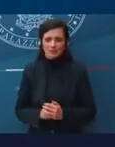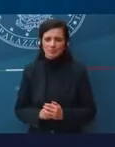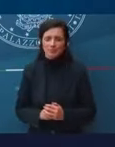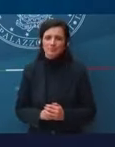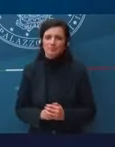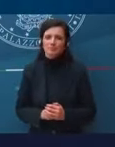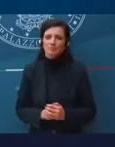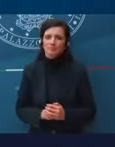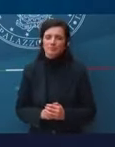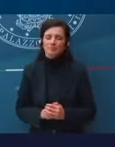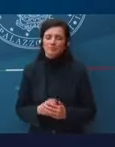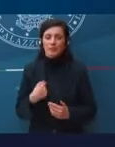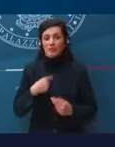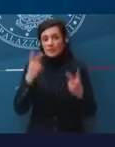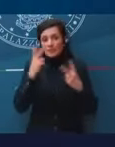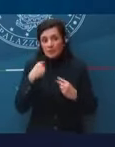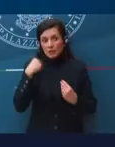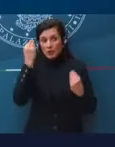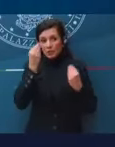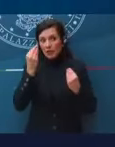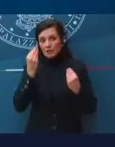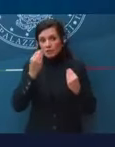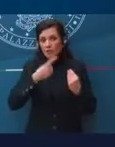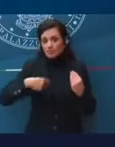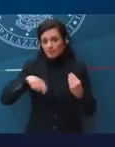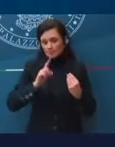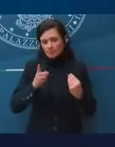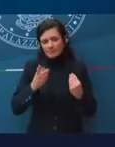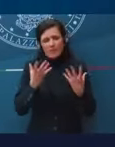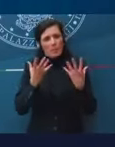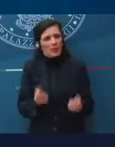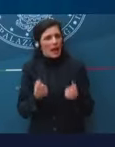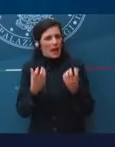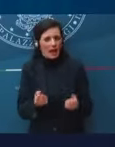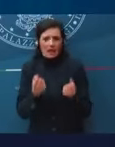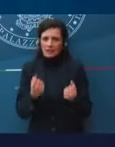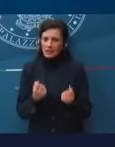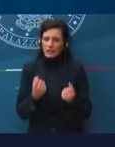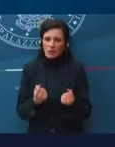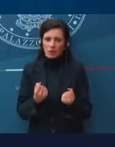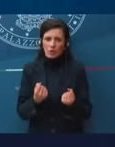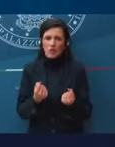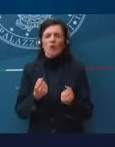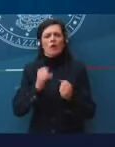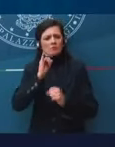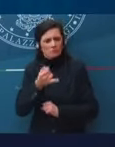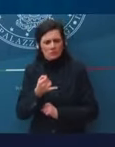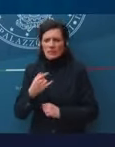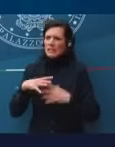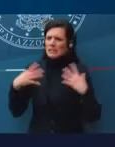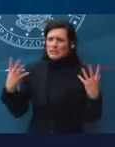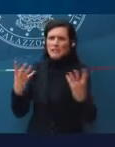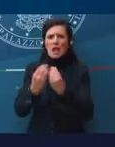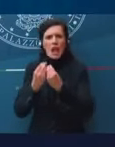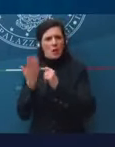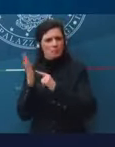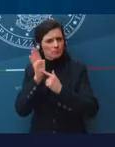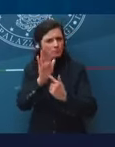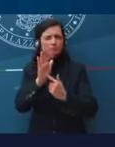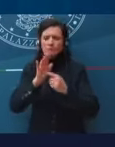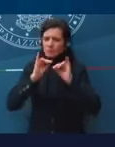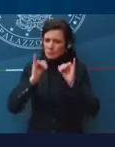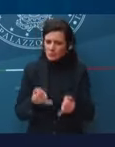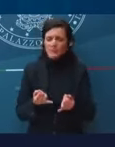essere un po', secondo me, pratici. Si cerca di rispondere insieme, di stare insieme. E